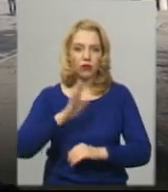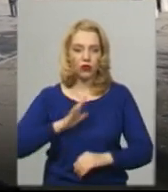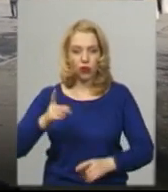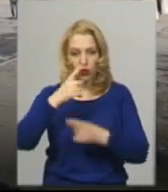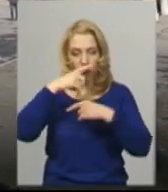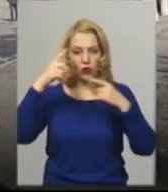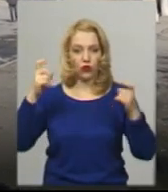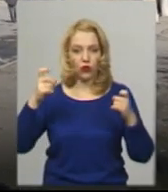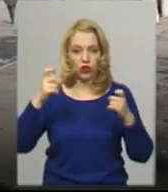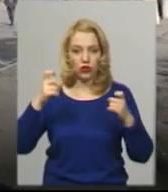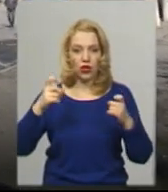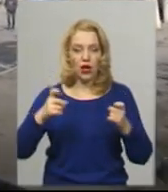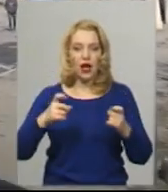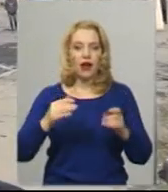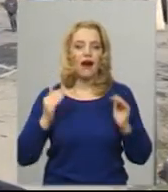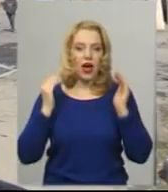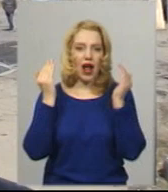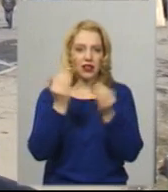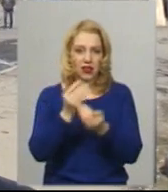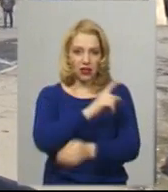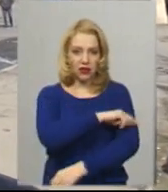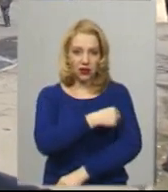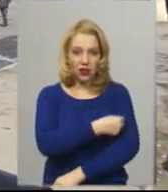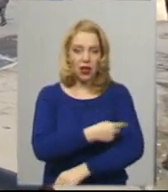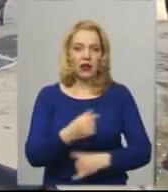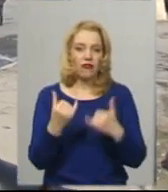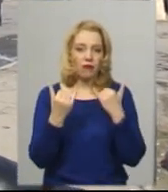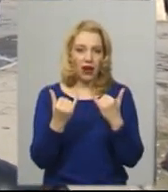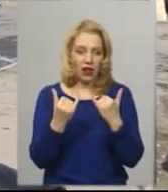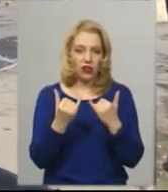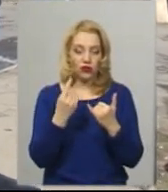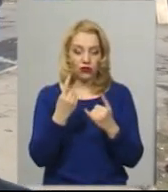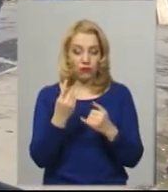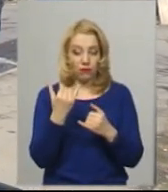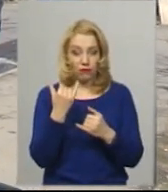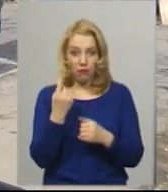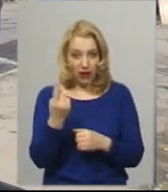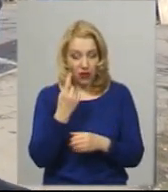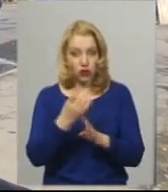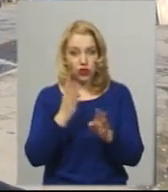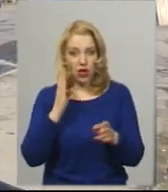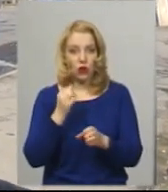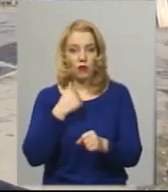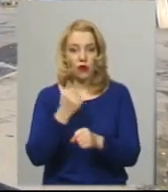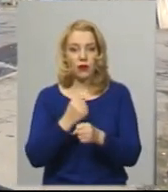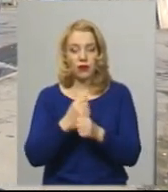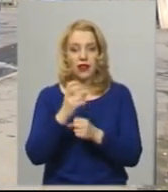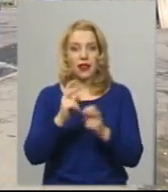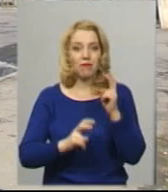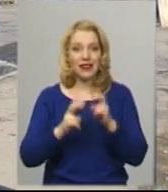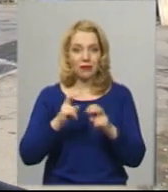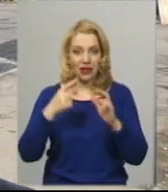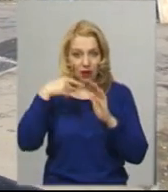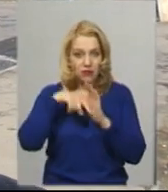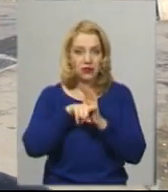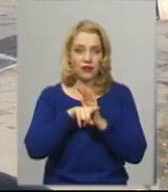так званий карантин. В першу чергу ми обробляли на підприємстві, тобто